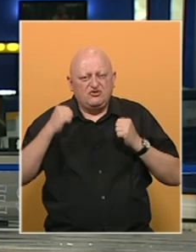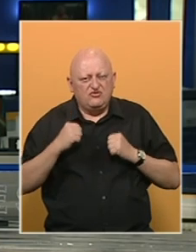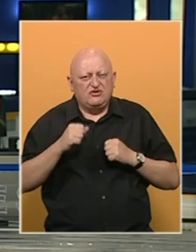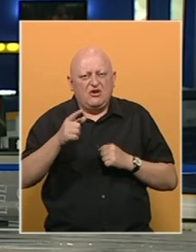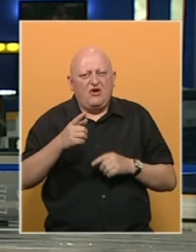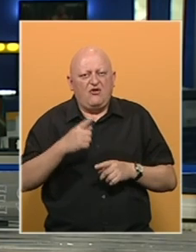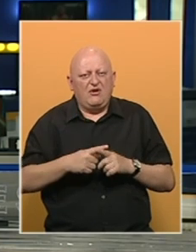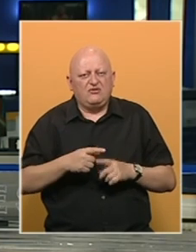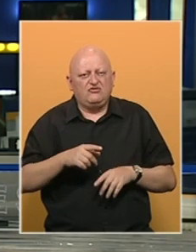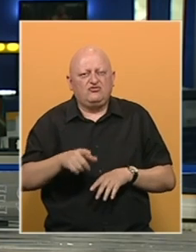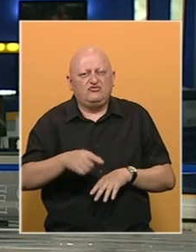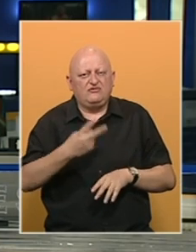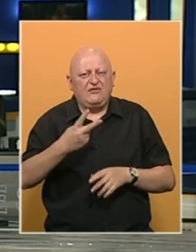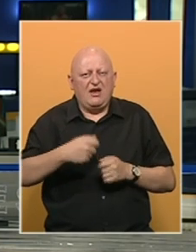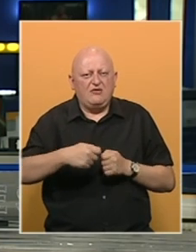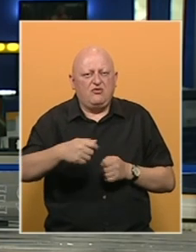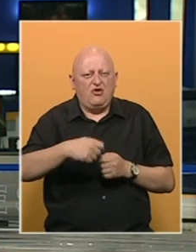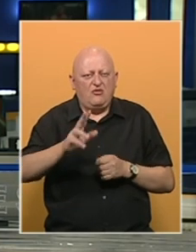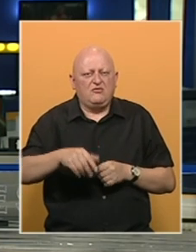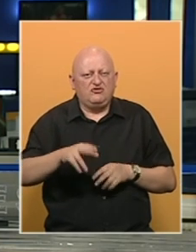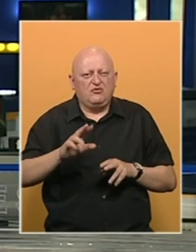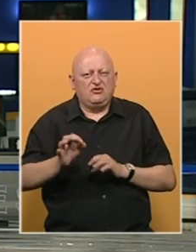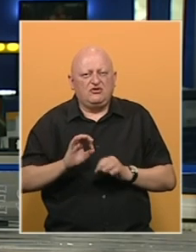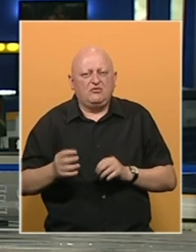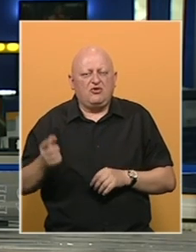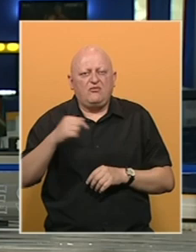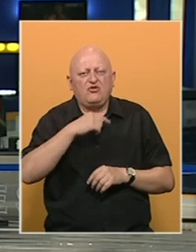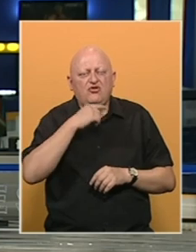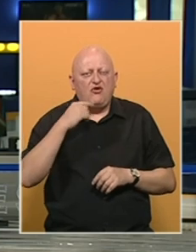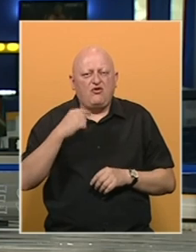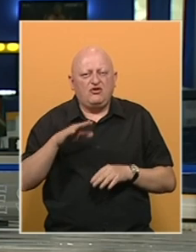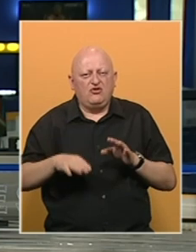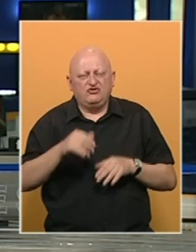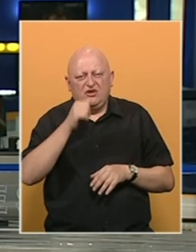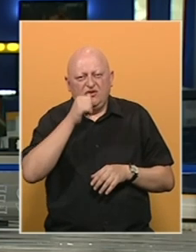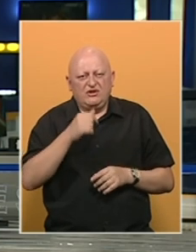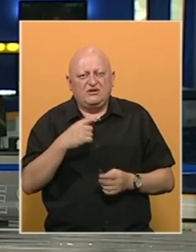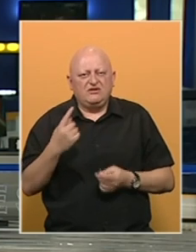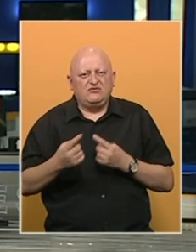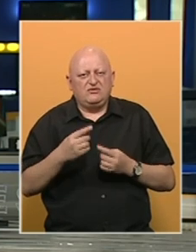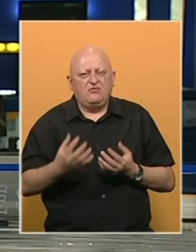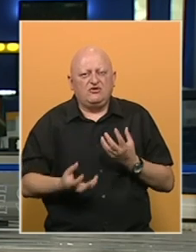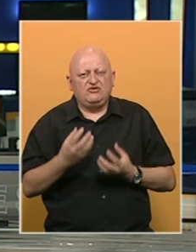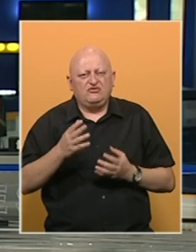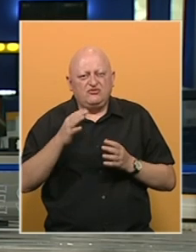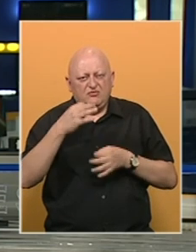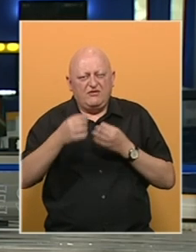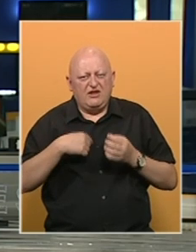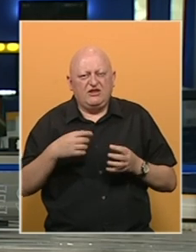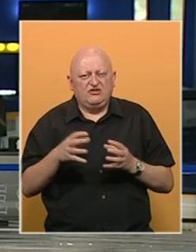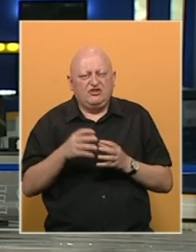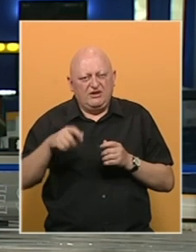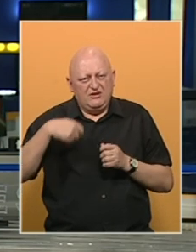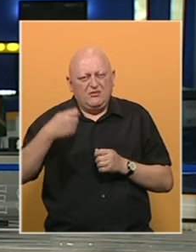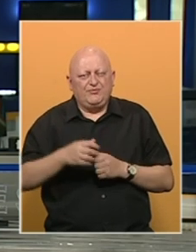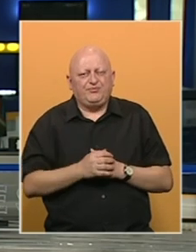ruksaka. Uz ovaj put, dužine 2,5 km, bit će omogućeno dopremanje dovodnjih količina vode. Stanje na požarištu provjerila